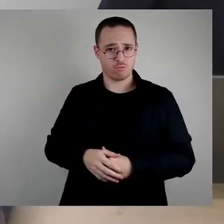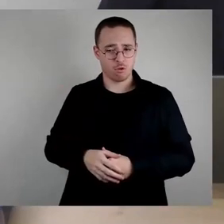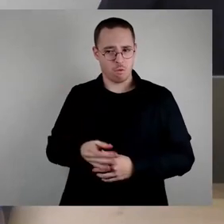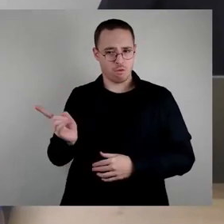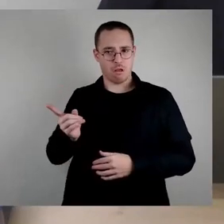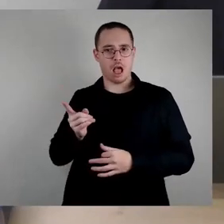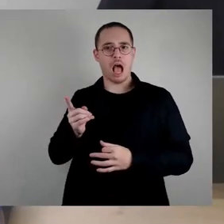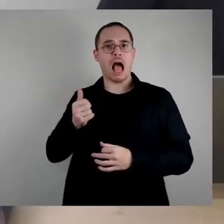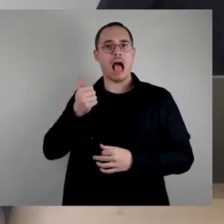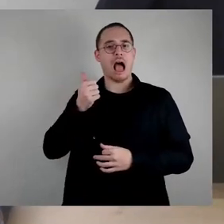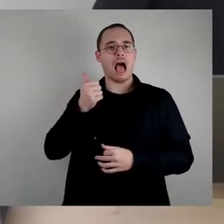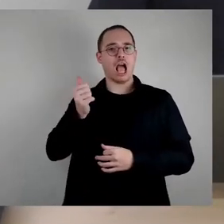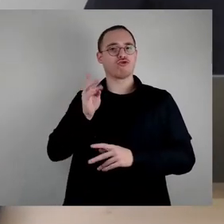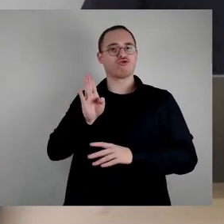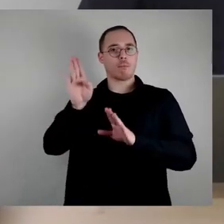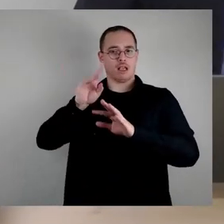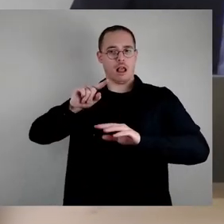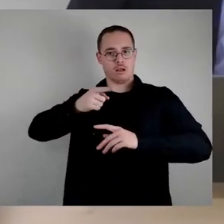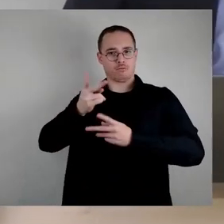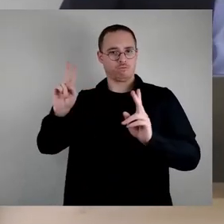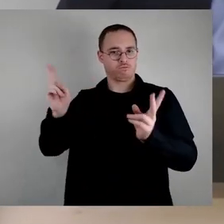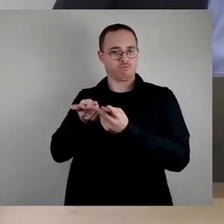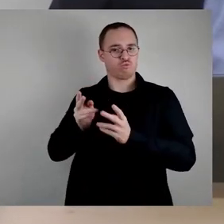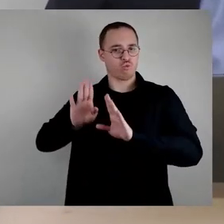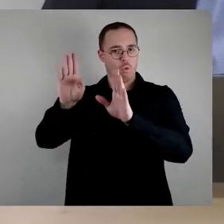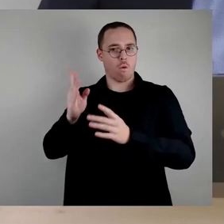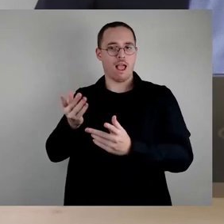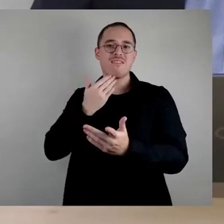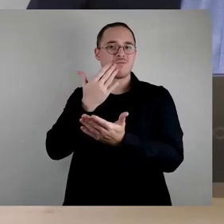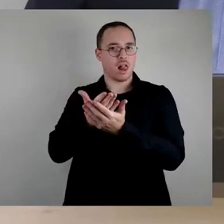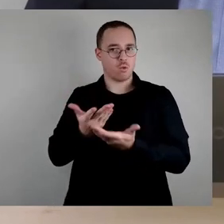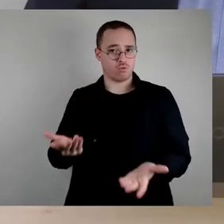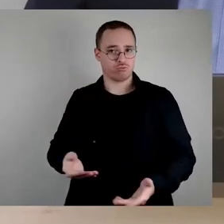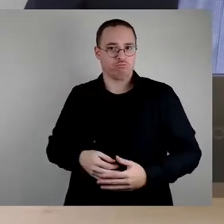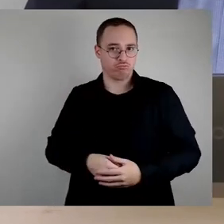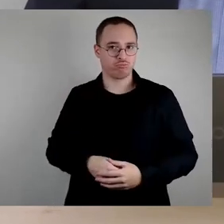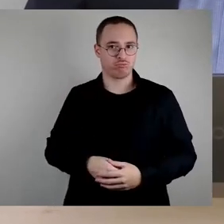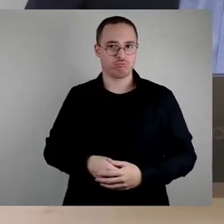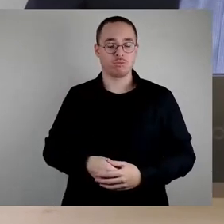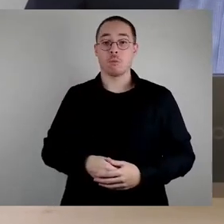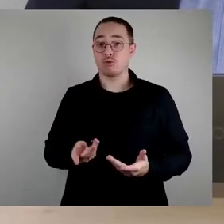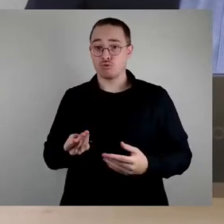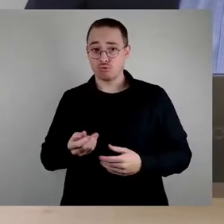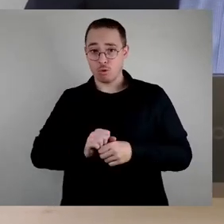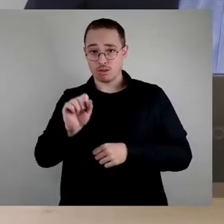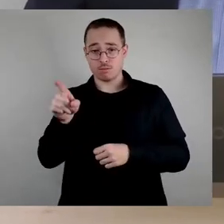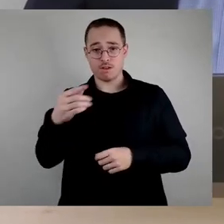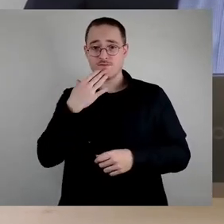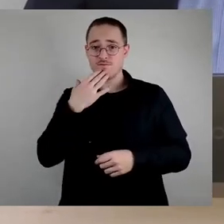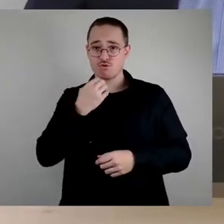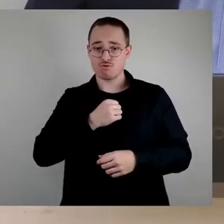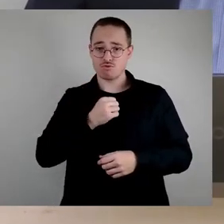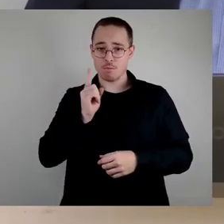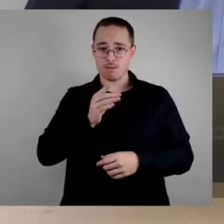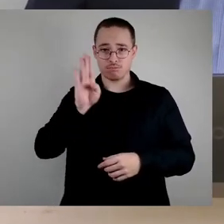empfohlen worden. Gibt es dennoch weitere Redewünsche? Das kann ich nicht